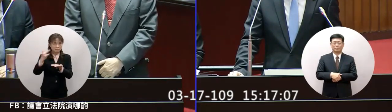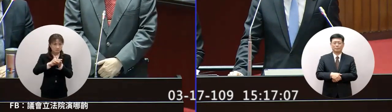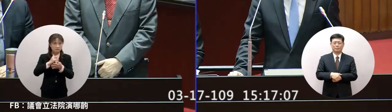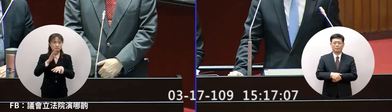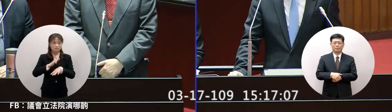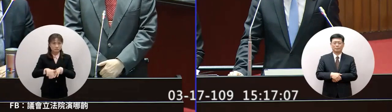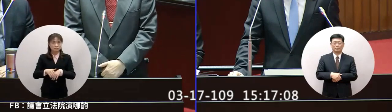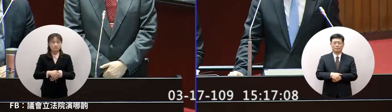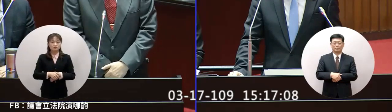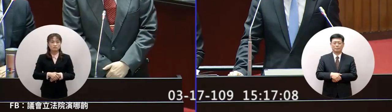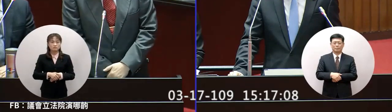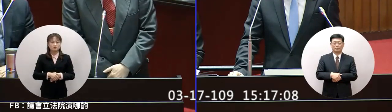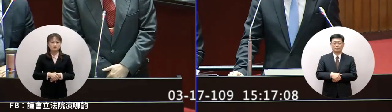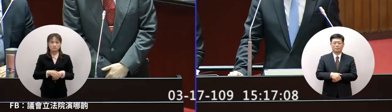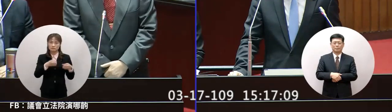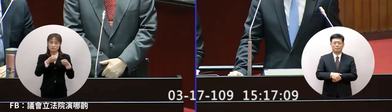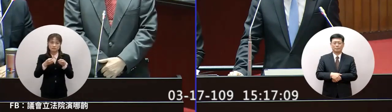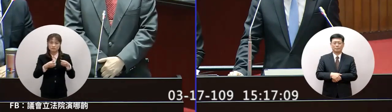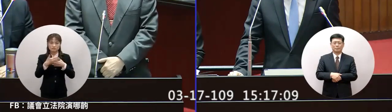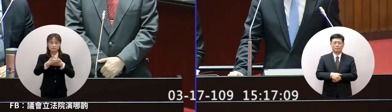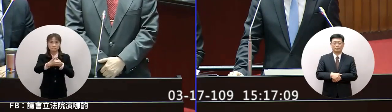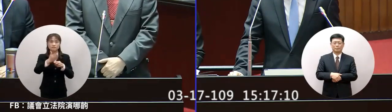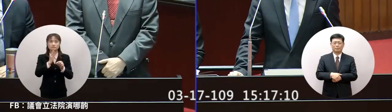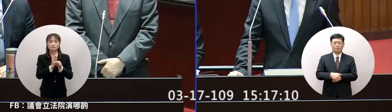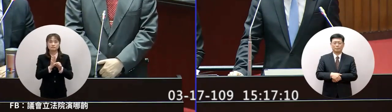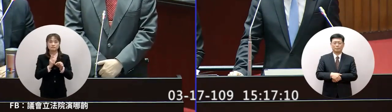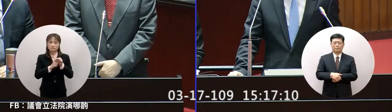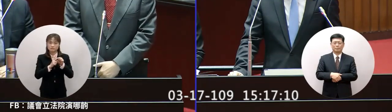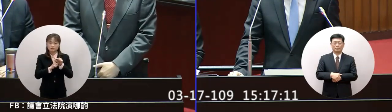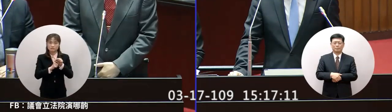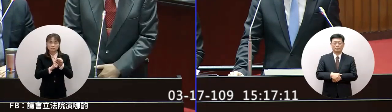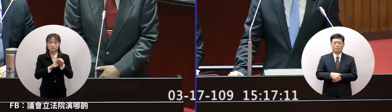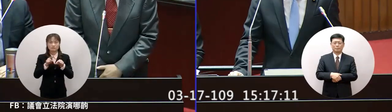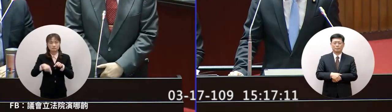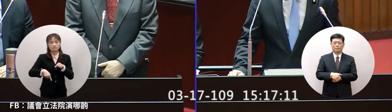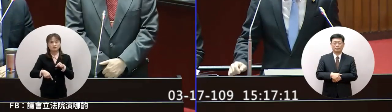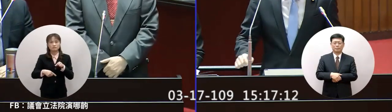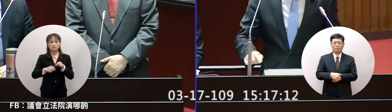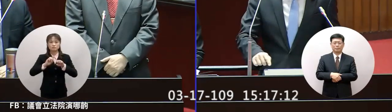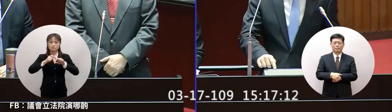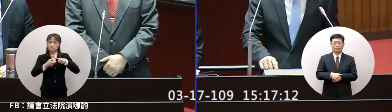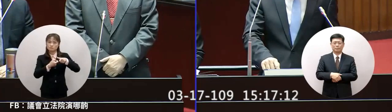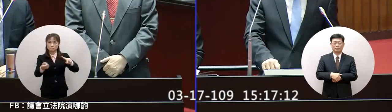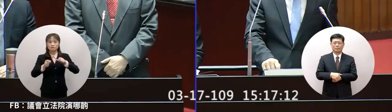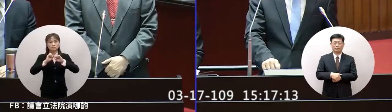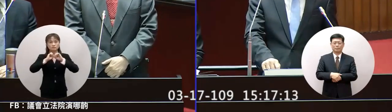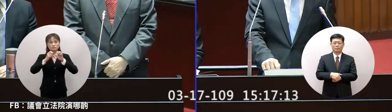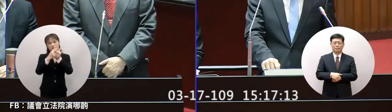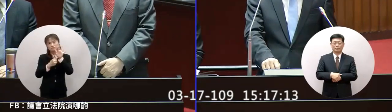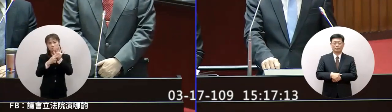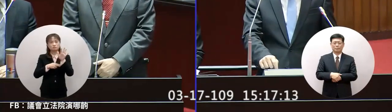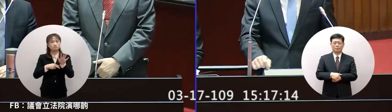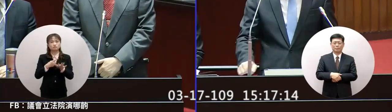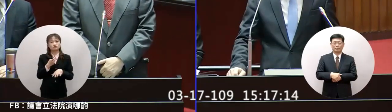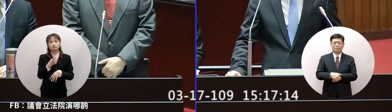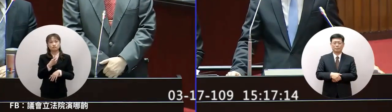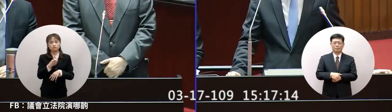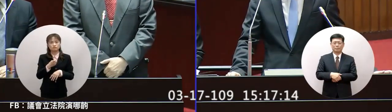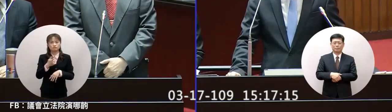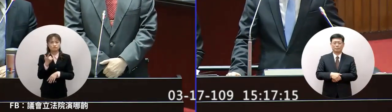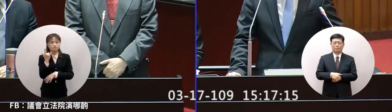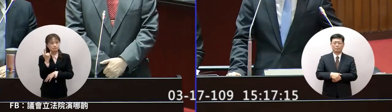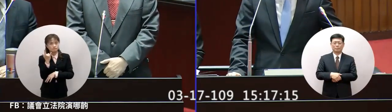在整個協商的過程當中我們沒有辦法對外說明等整個完整之後